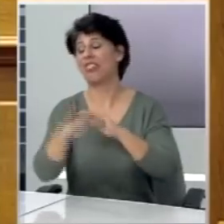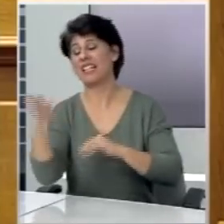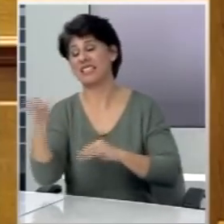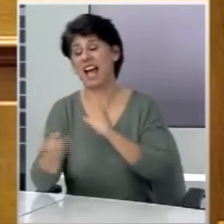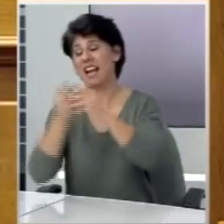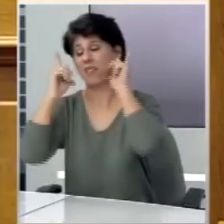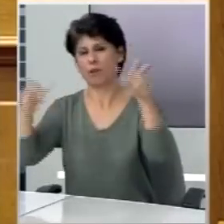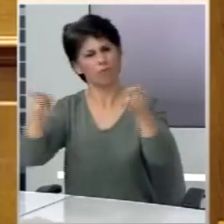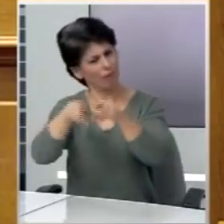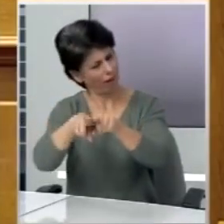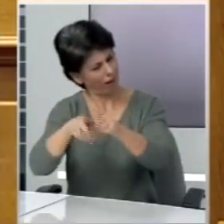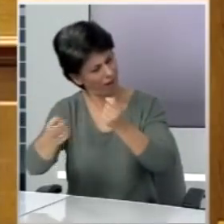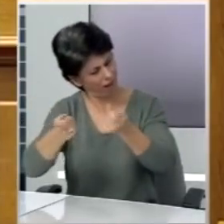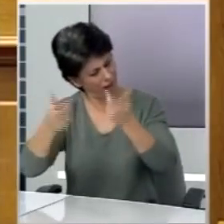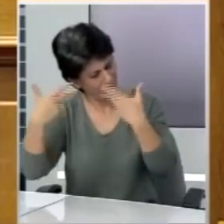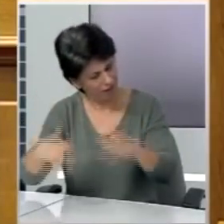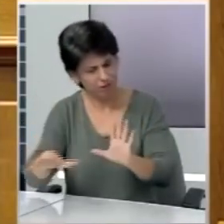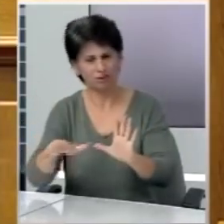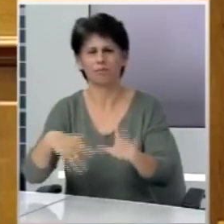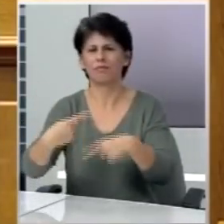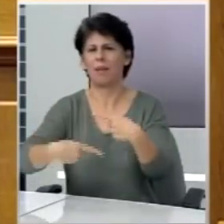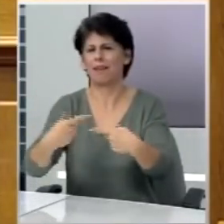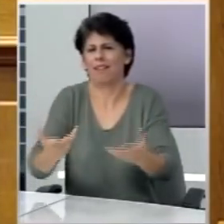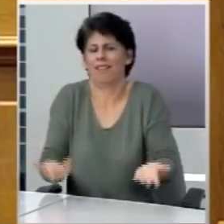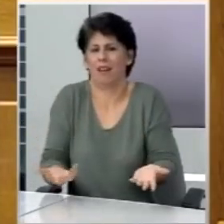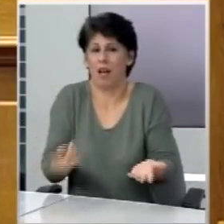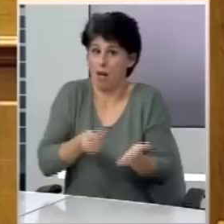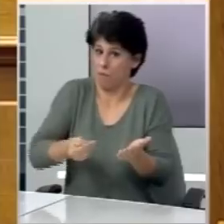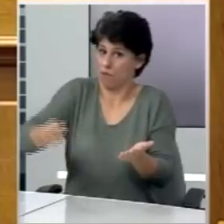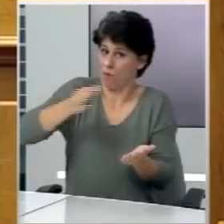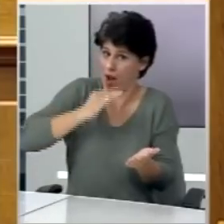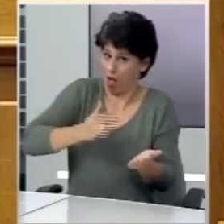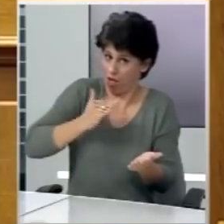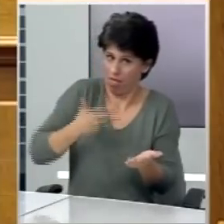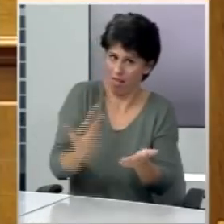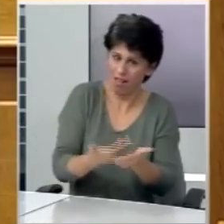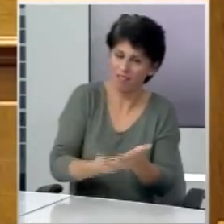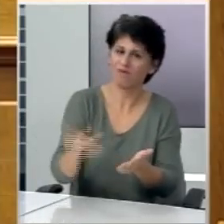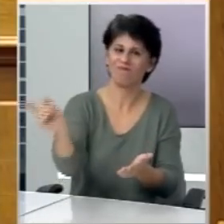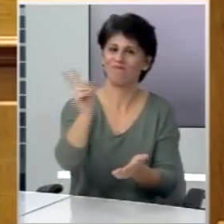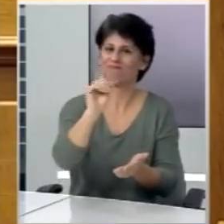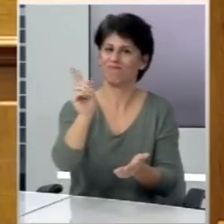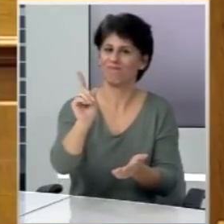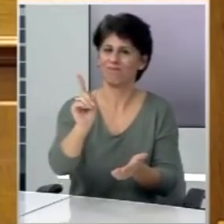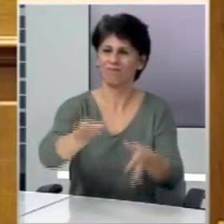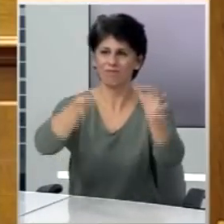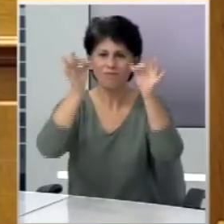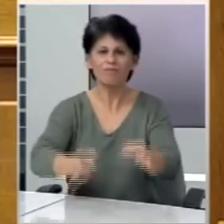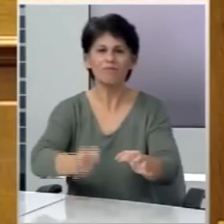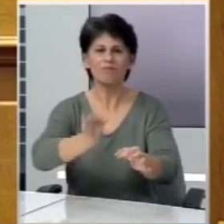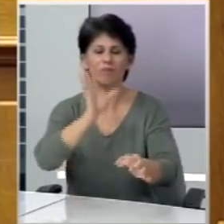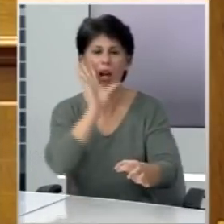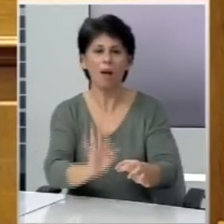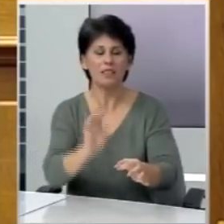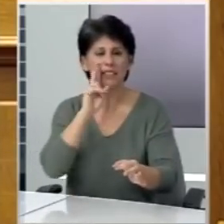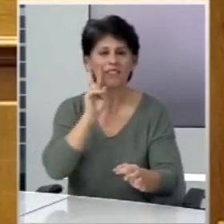τη Νέα Δημοκρατία. Δεν χρειάζονται περισσότερα λόγια και αποδεικτικά στοιχεία. Τα ίδια τα γεγονότα και οι θέσεις